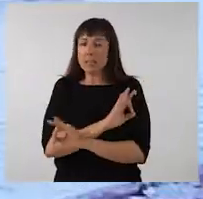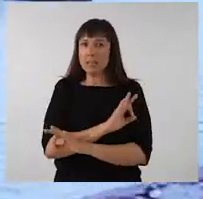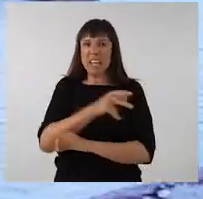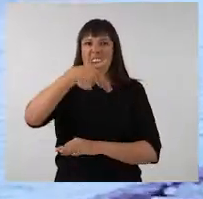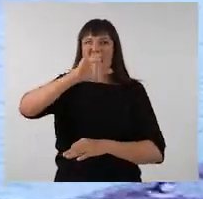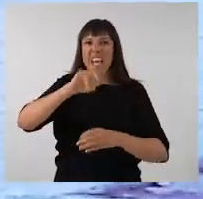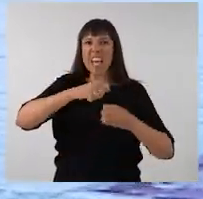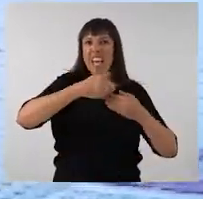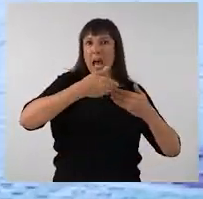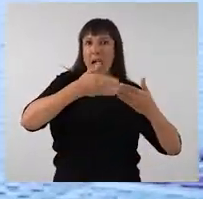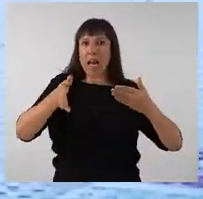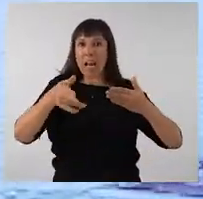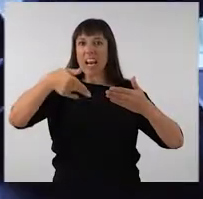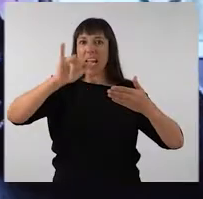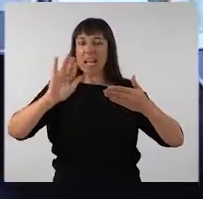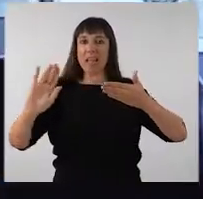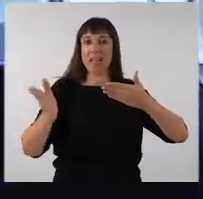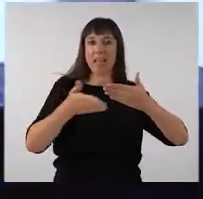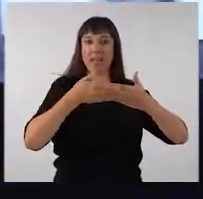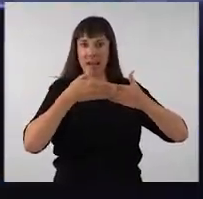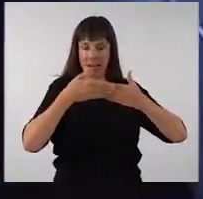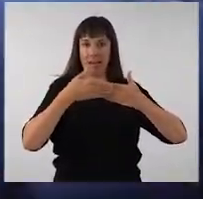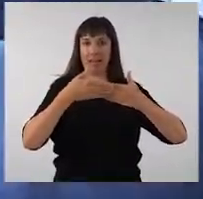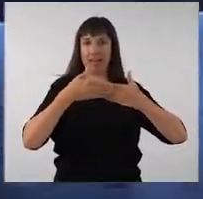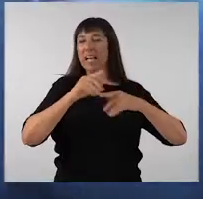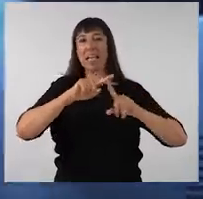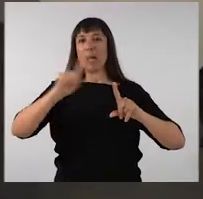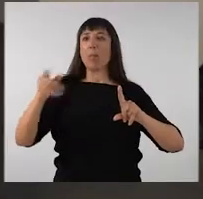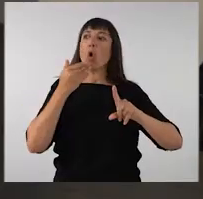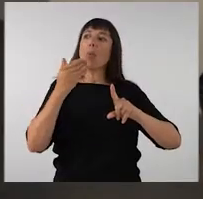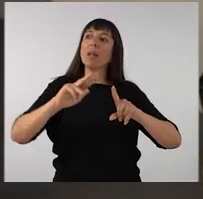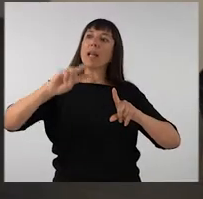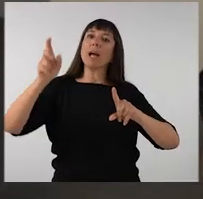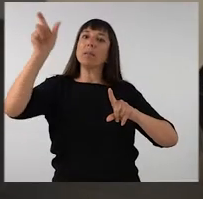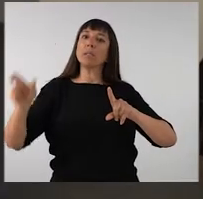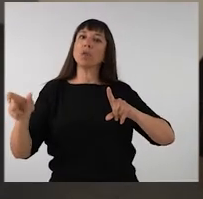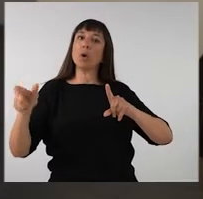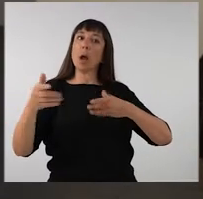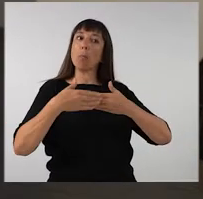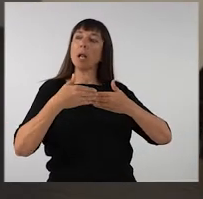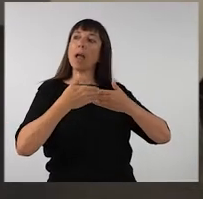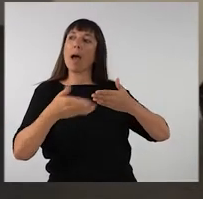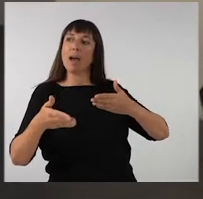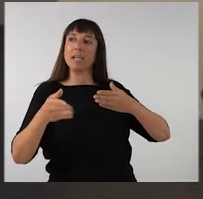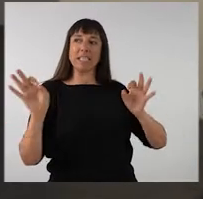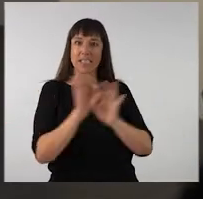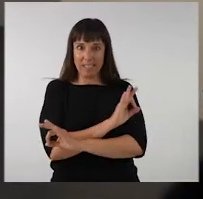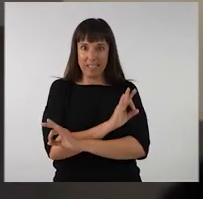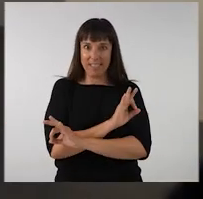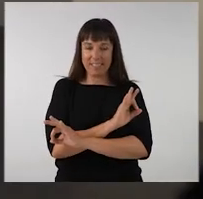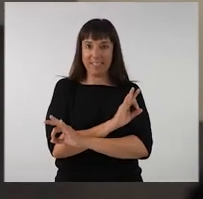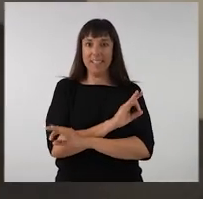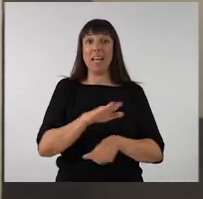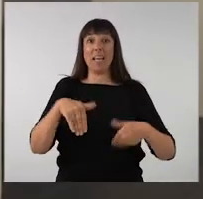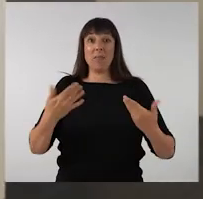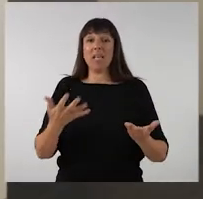cap porta, de no obrir ni tancar cap porta per ell mateix, ni tampoc de demanar de manera explícita a algú que li obri